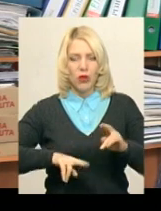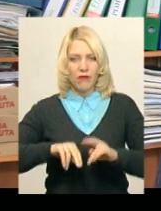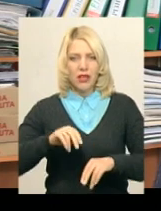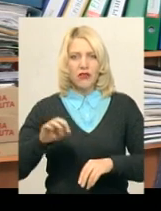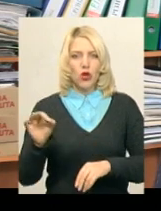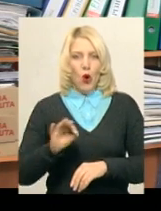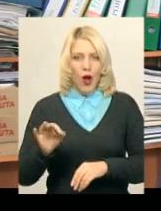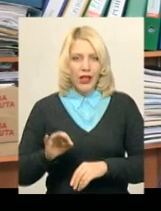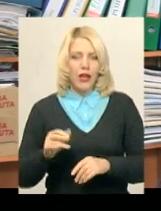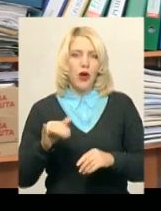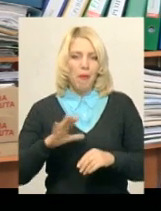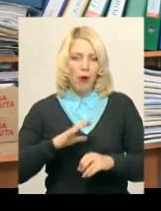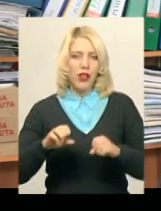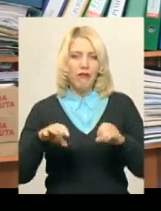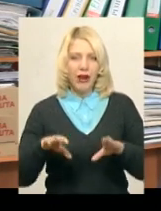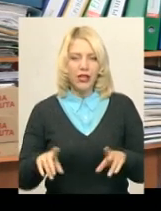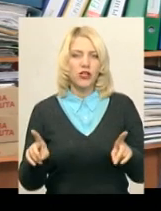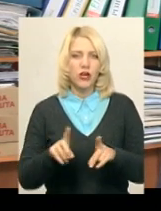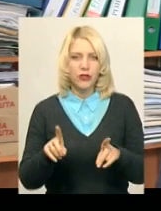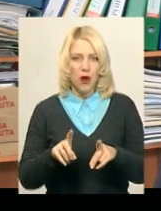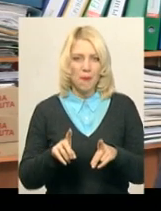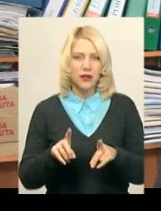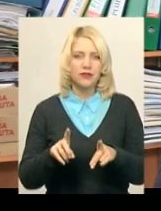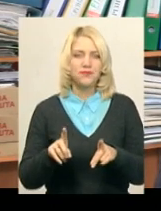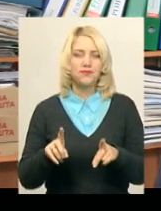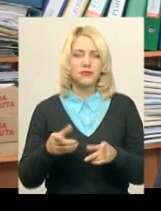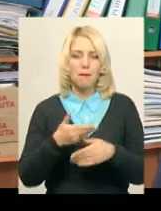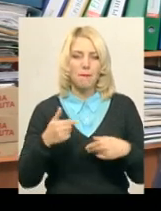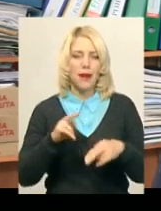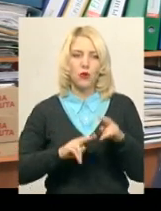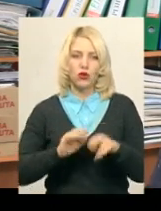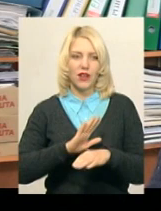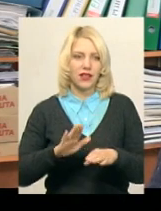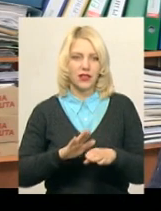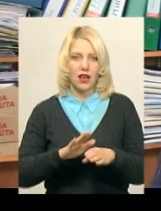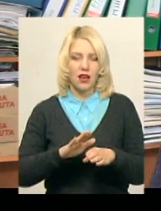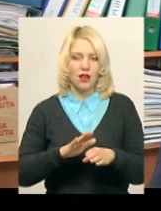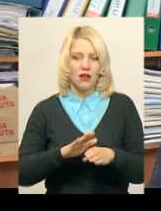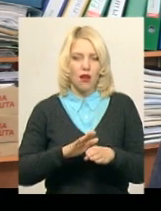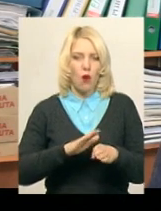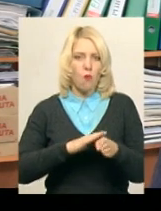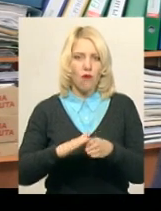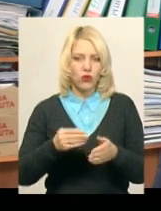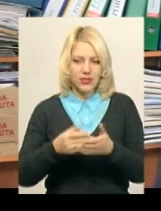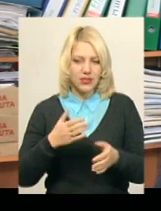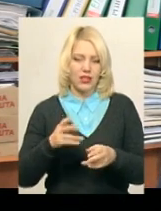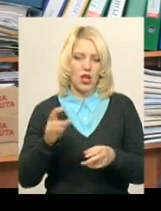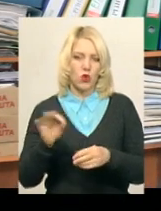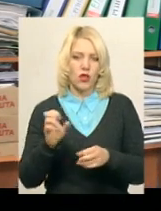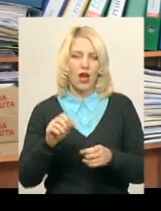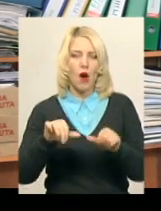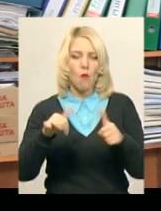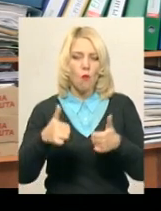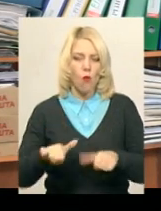туалету. Було вирішено, щоб ми будували не полноцінний туалет, а модульну громадську вбиральню.